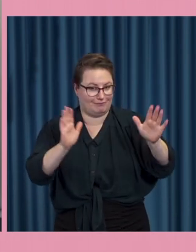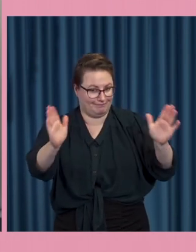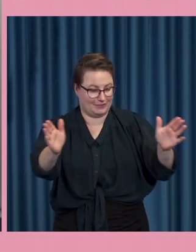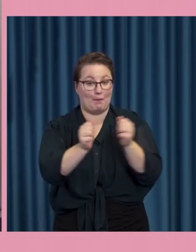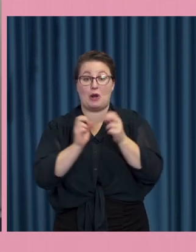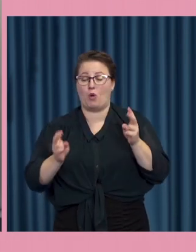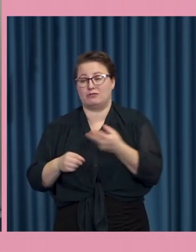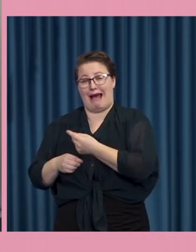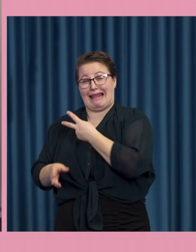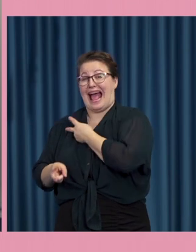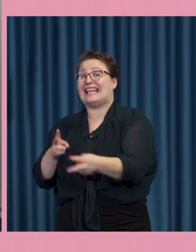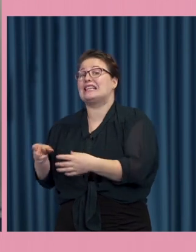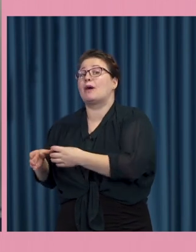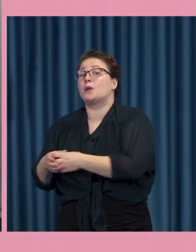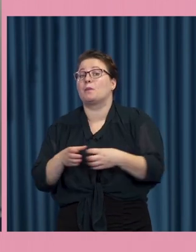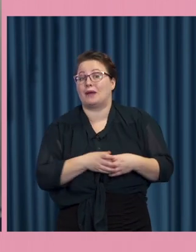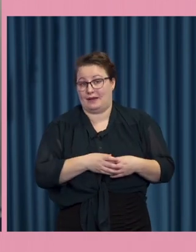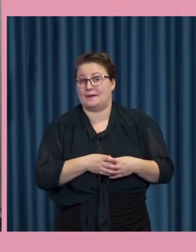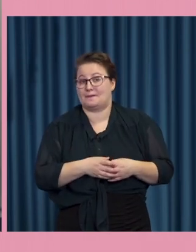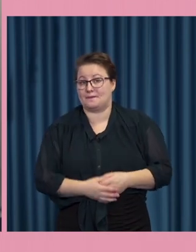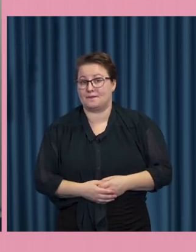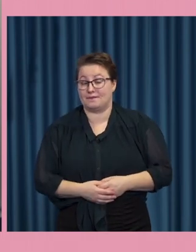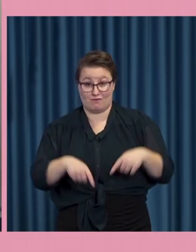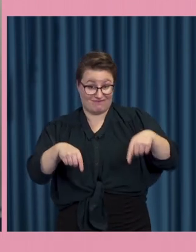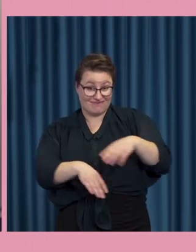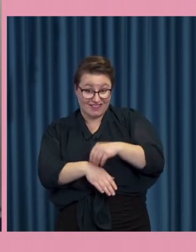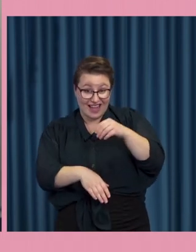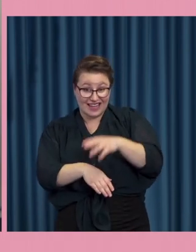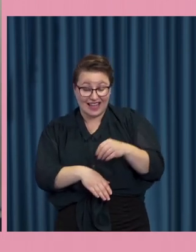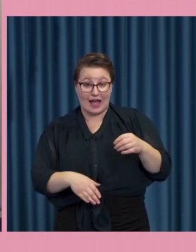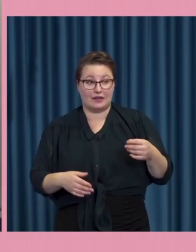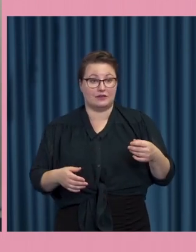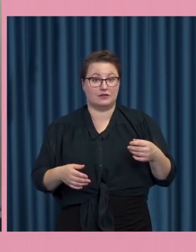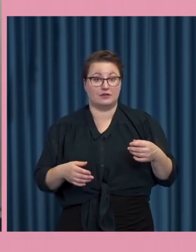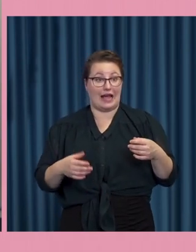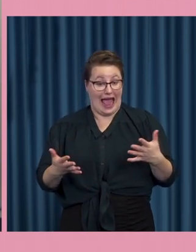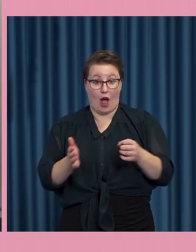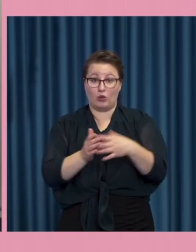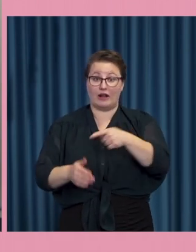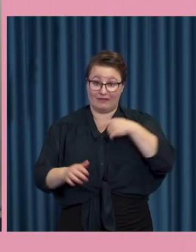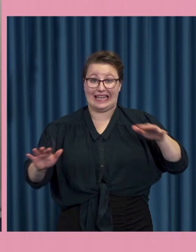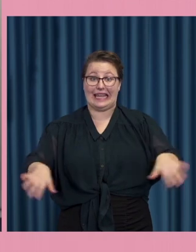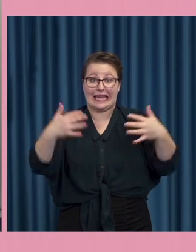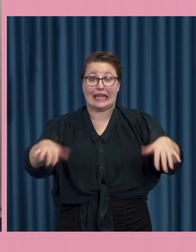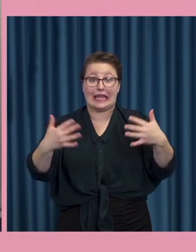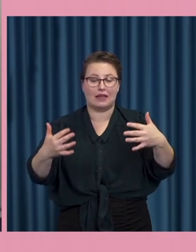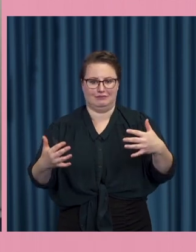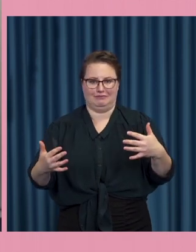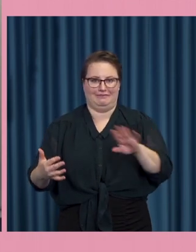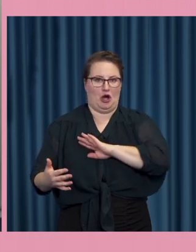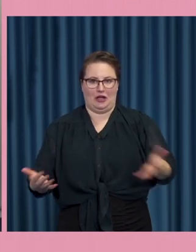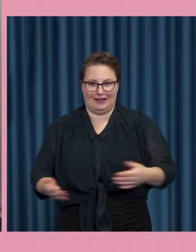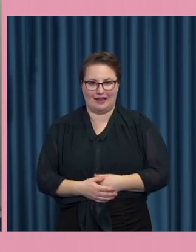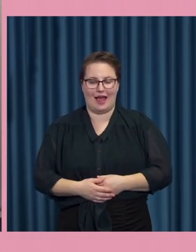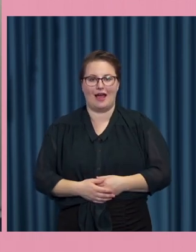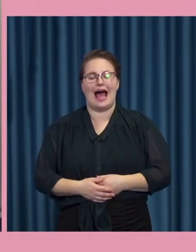olika slag. Och det här handlar ju då när det gäller Sverige till exempel inte om pågående krig. För det har vi ju lyckligtvis inte. Utan om